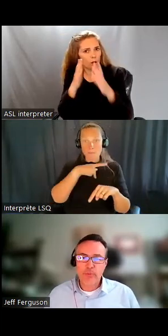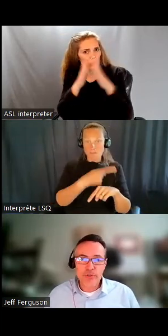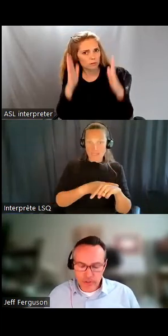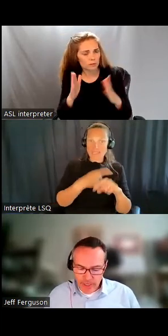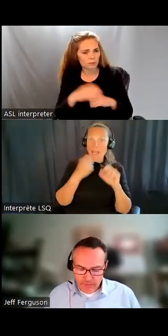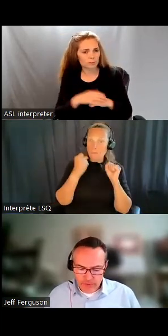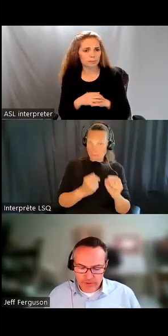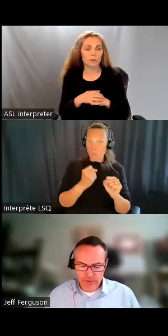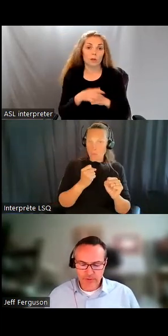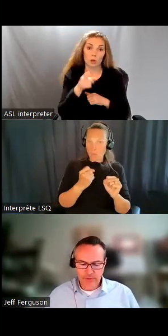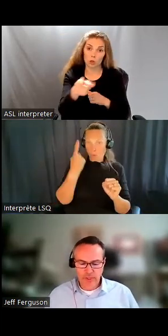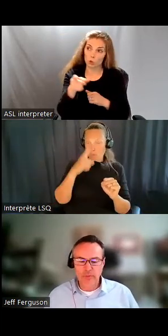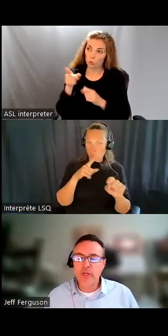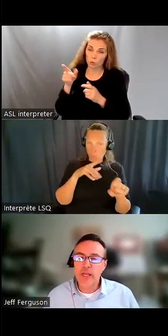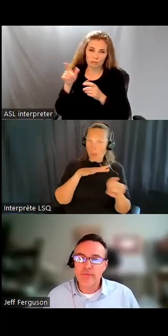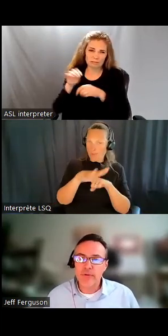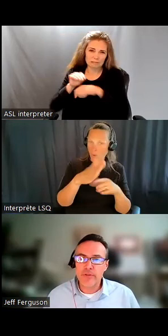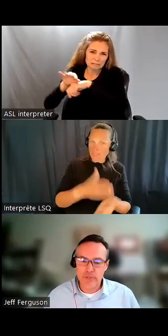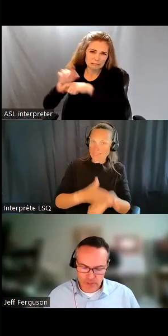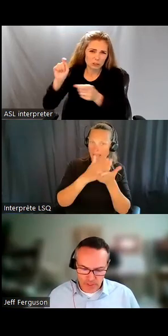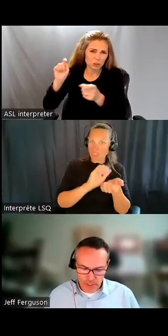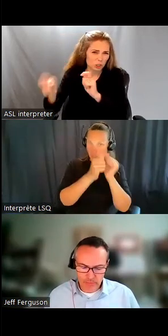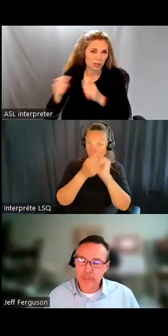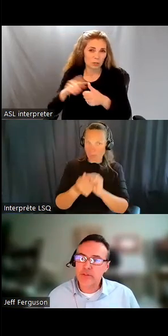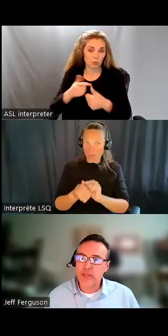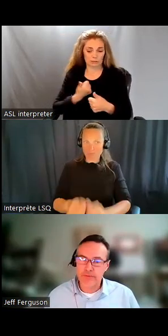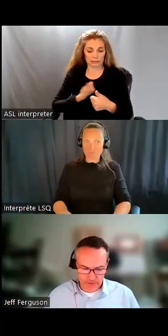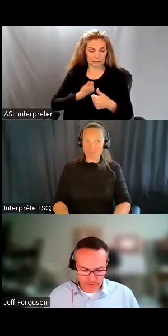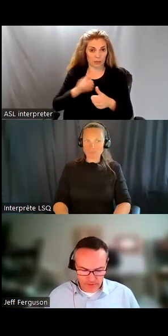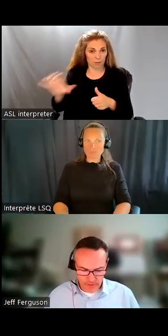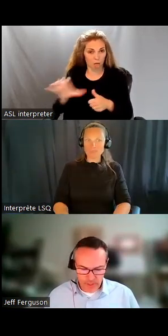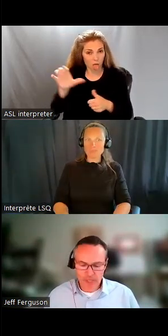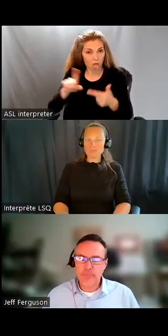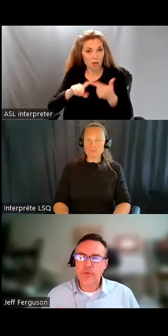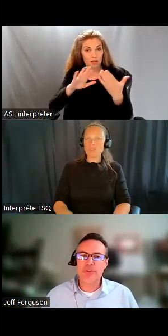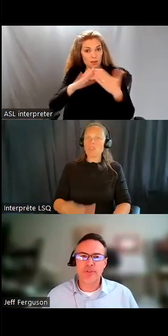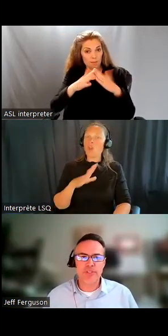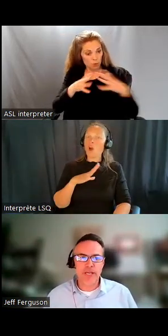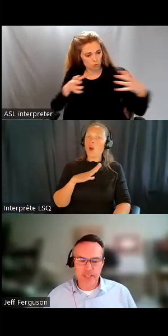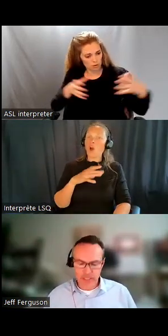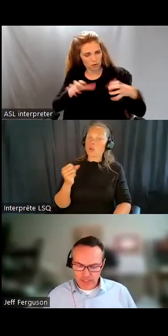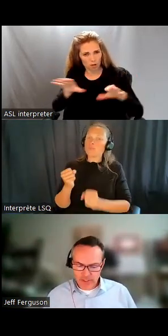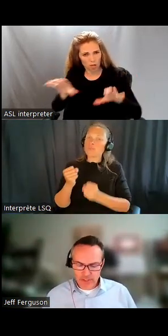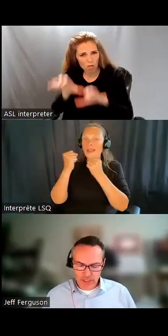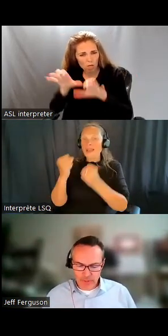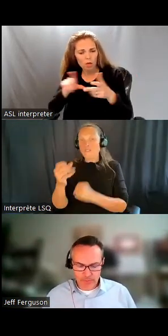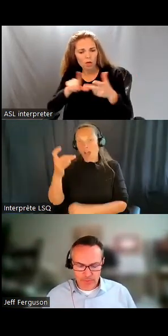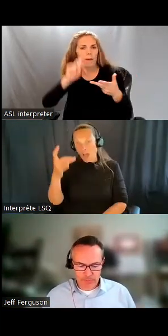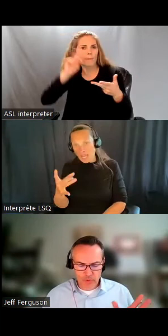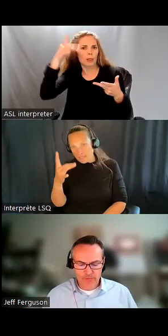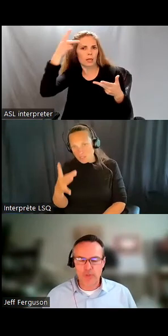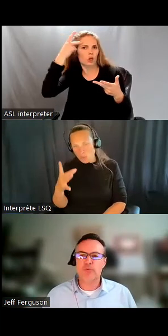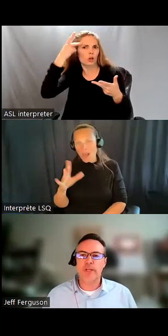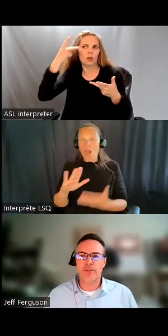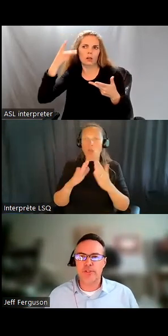que vous pouvez utiliser pour influencer le changement, l'effort individuel, l'effort communautaire et l'effort politique. Du